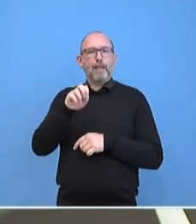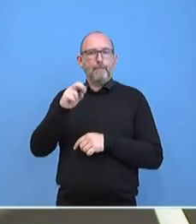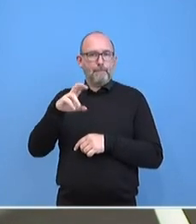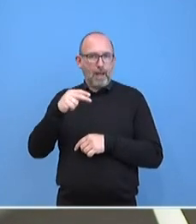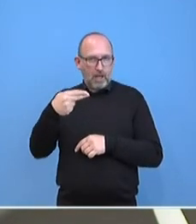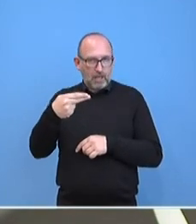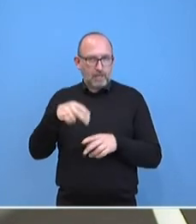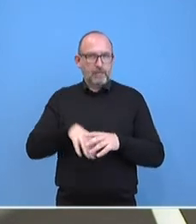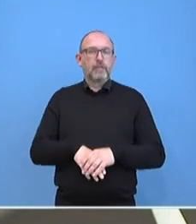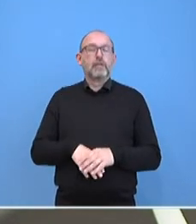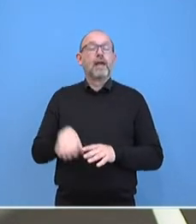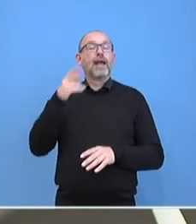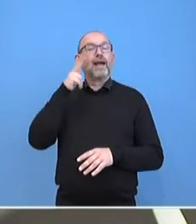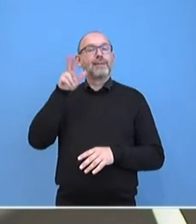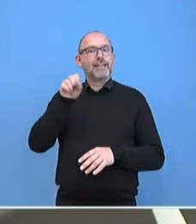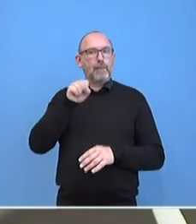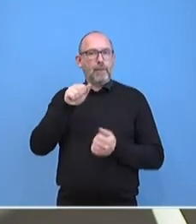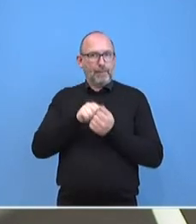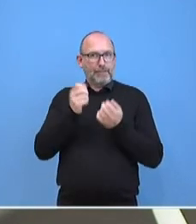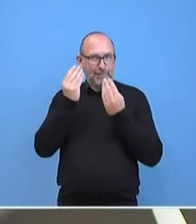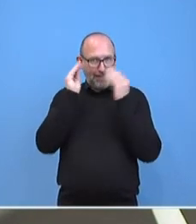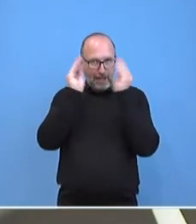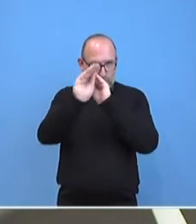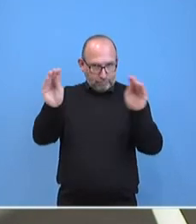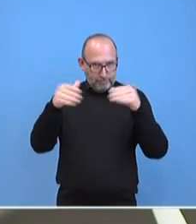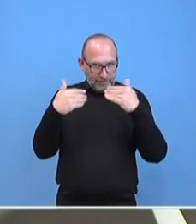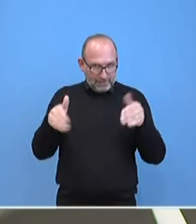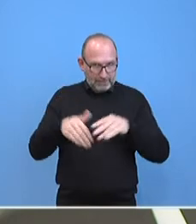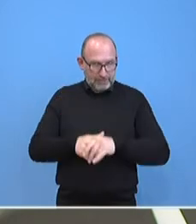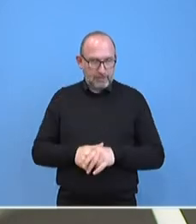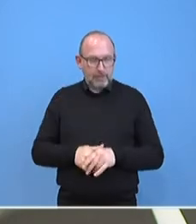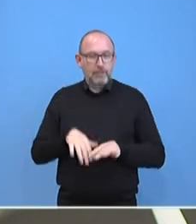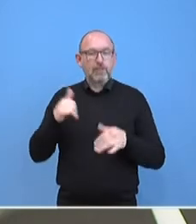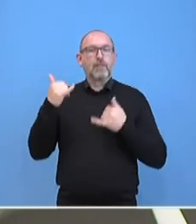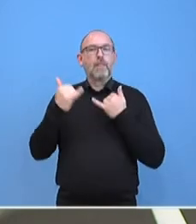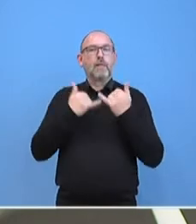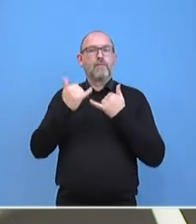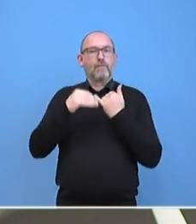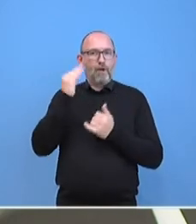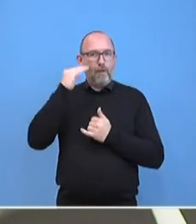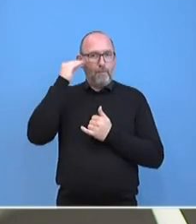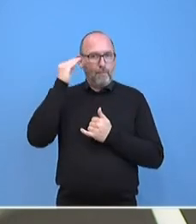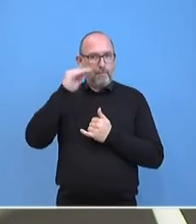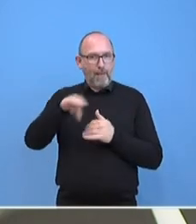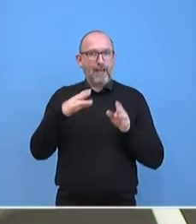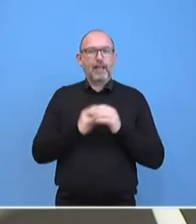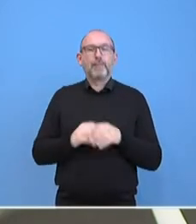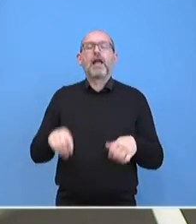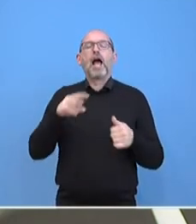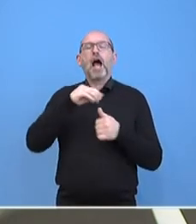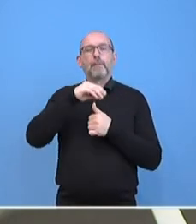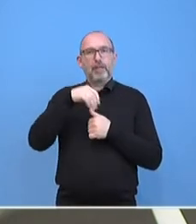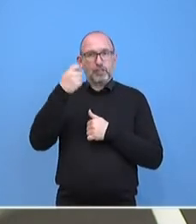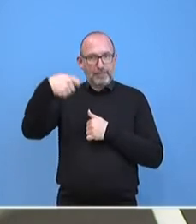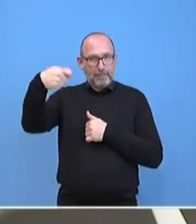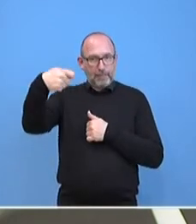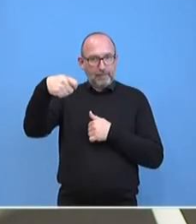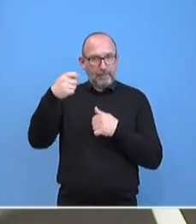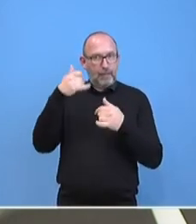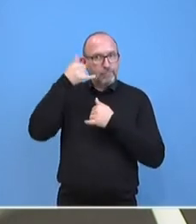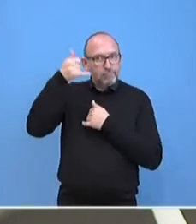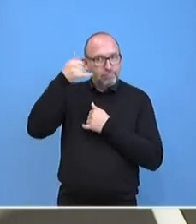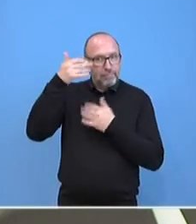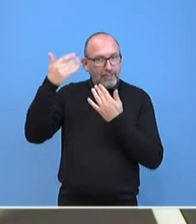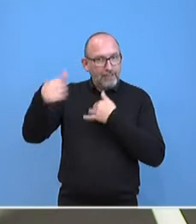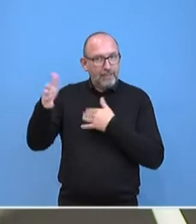Pressemitteilung herausgegeben, dass die Kanzlerin mit dem armenischen Ministerpräsidenten telefoniert hat. Mich würde interessieren, ob es auch